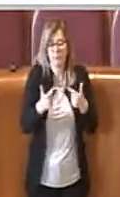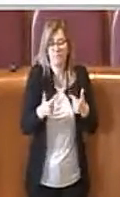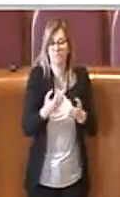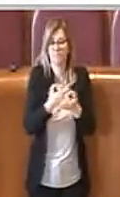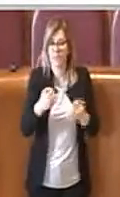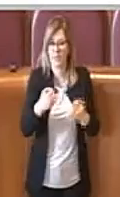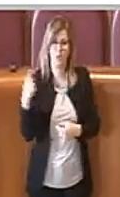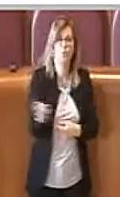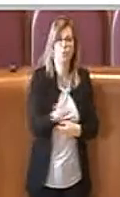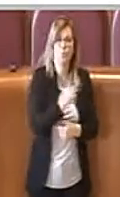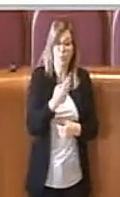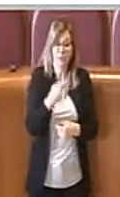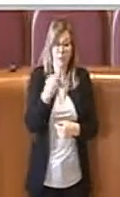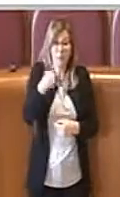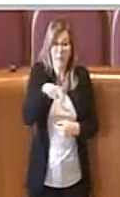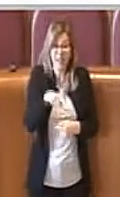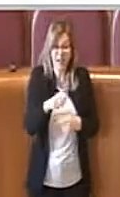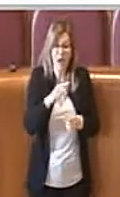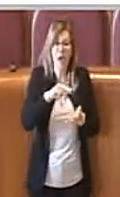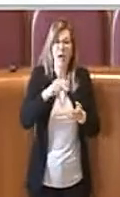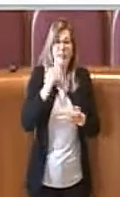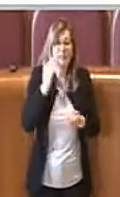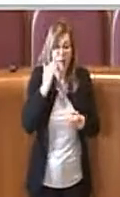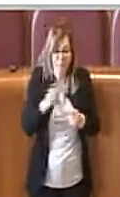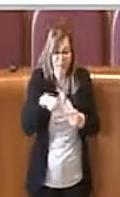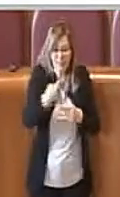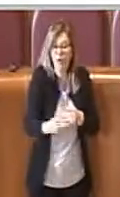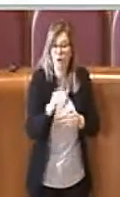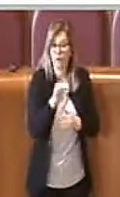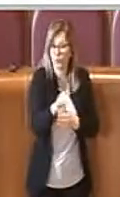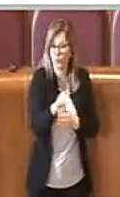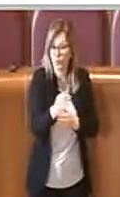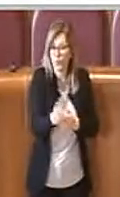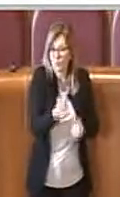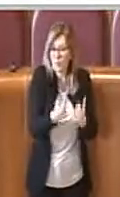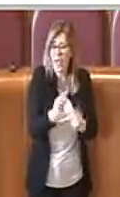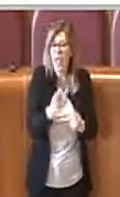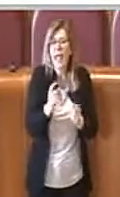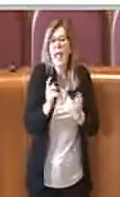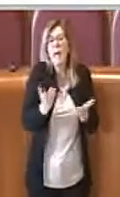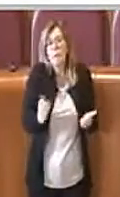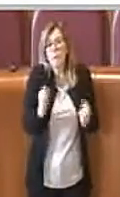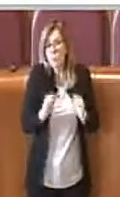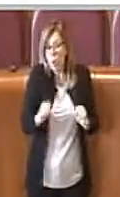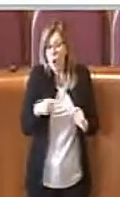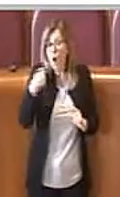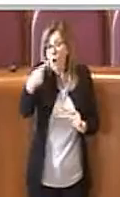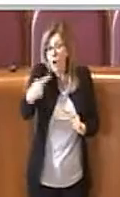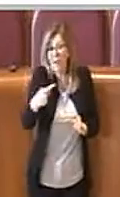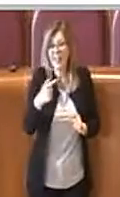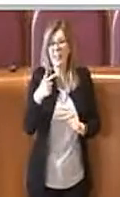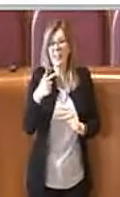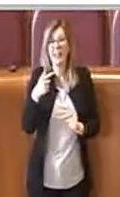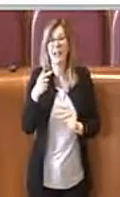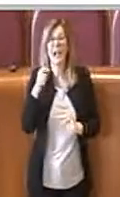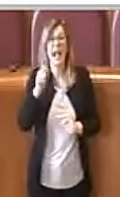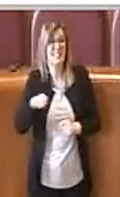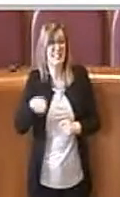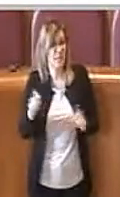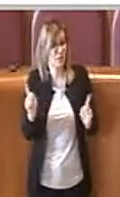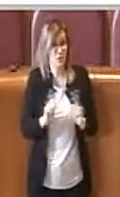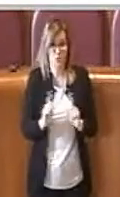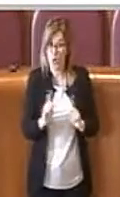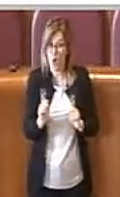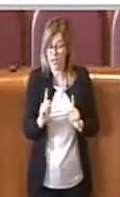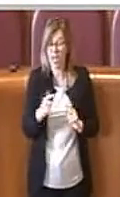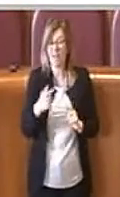che stanno sorgendo, che magari manco andranno mai a finire in Cassazione, magari, io questo non lo so, non ho la palla